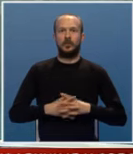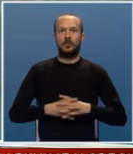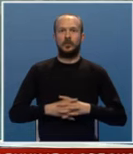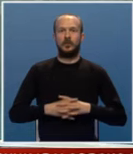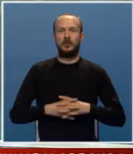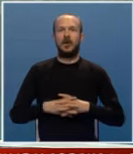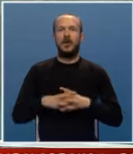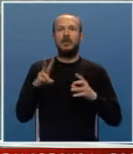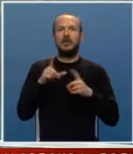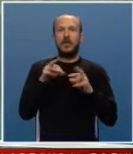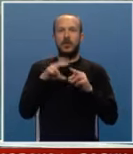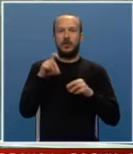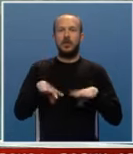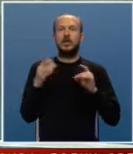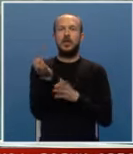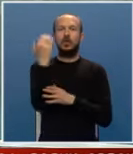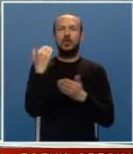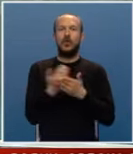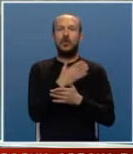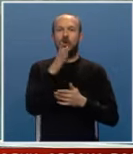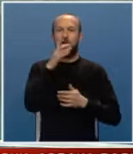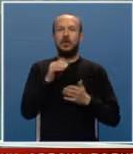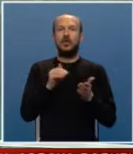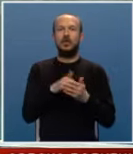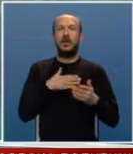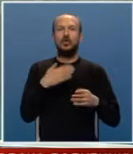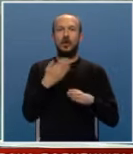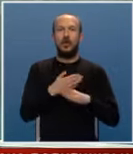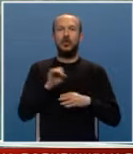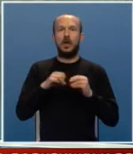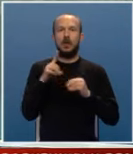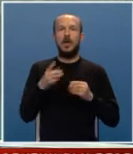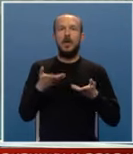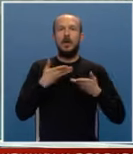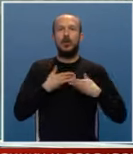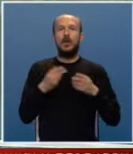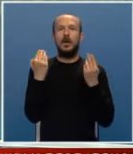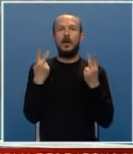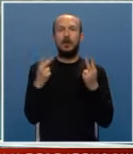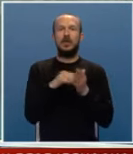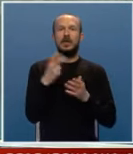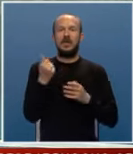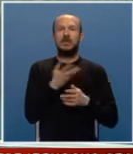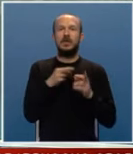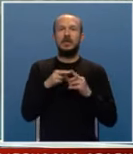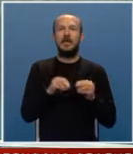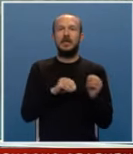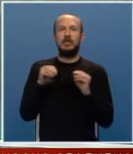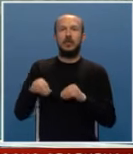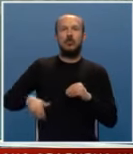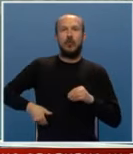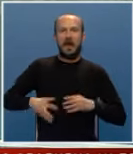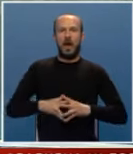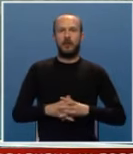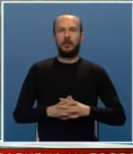Vladimir Ustanojeviću iz Istočnog Novog Sarajeva treba naša pomoć da bi prikupio neophodna sredstva za transportaciju